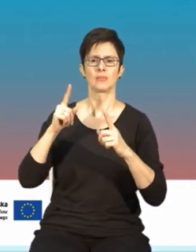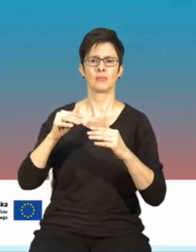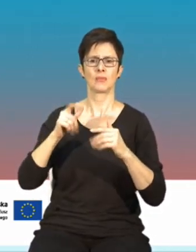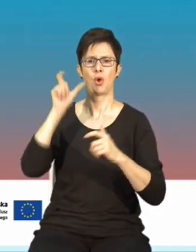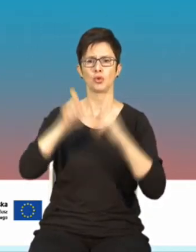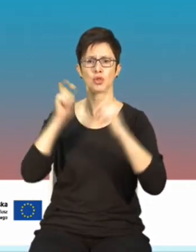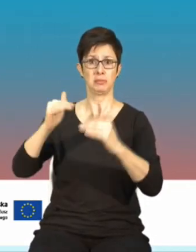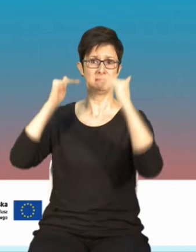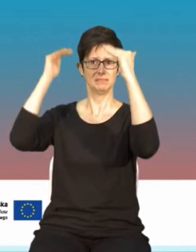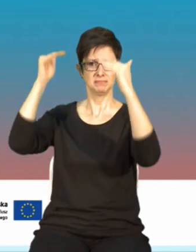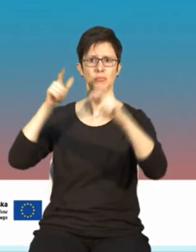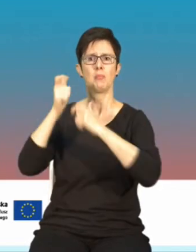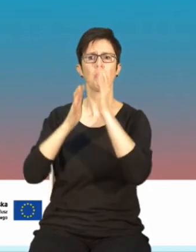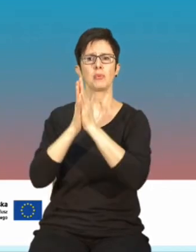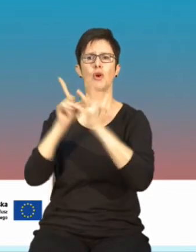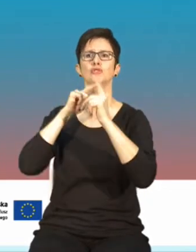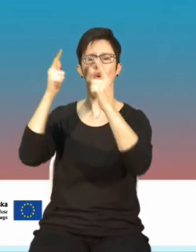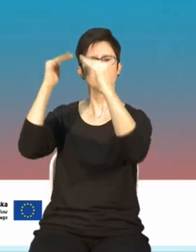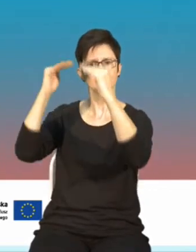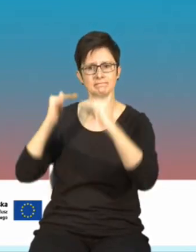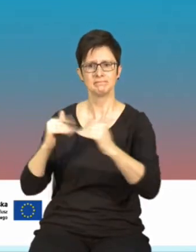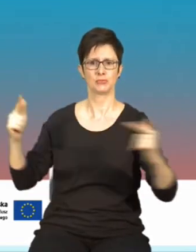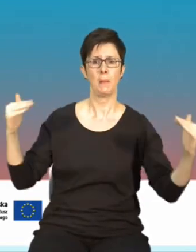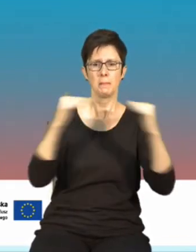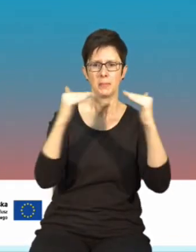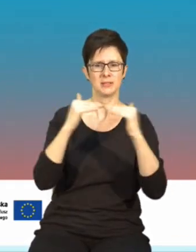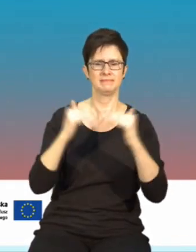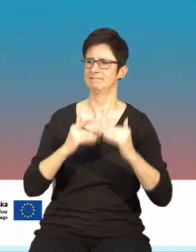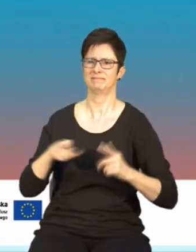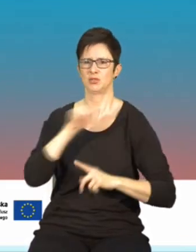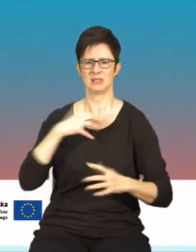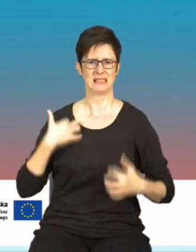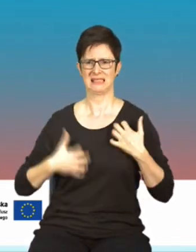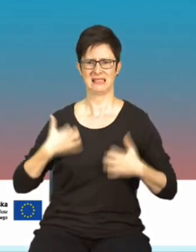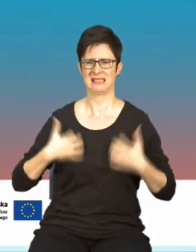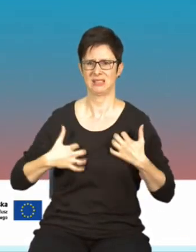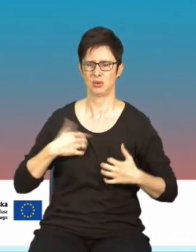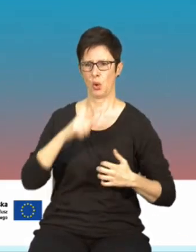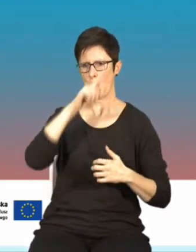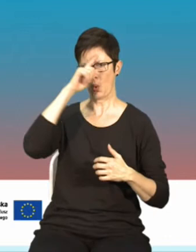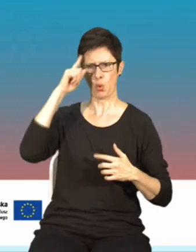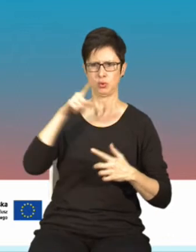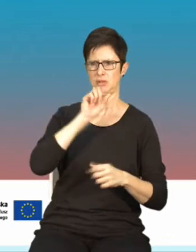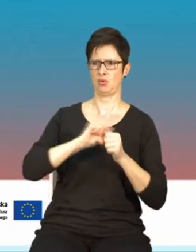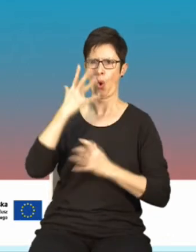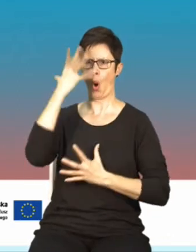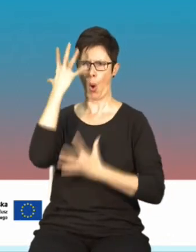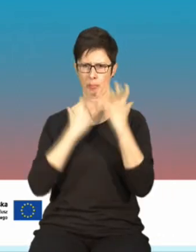sprawdzi. To wywołuje agresję. To sprawia, że ludzie się najnormalniej po ludzku obrażają.